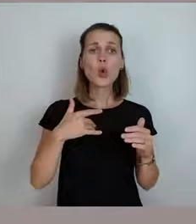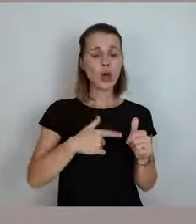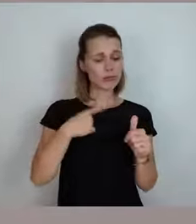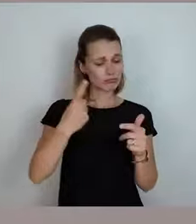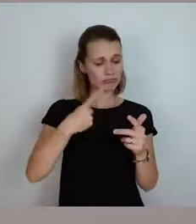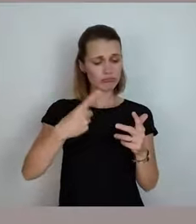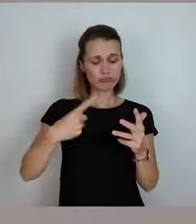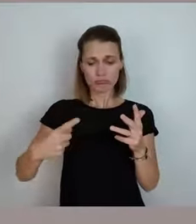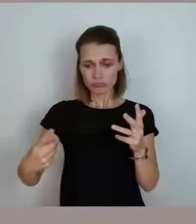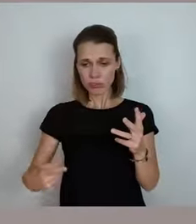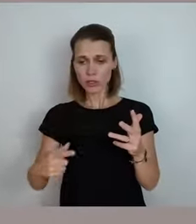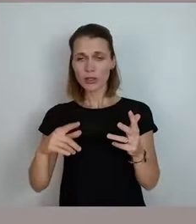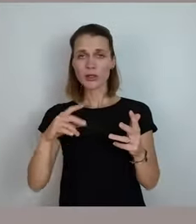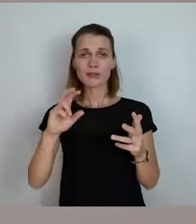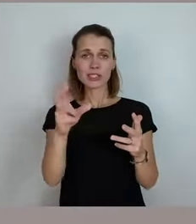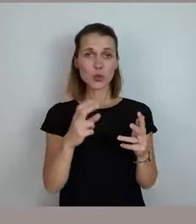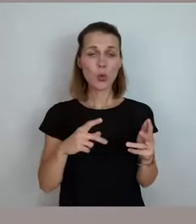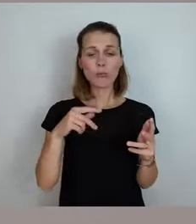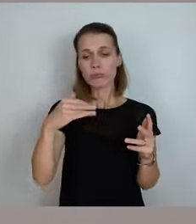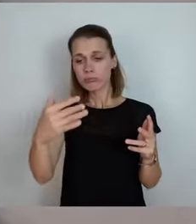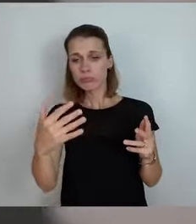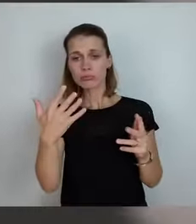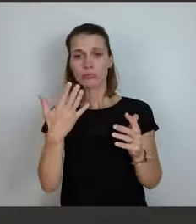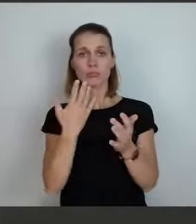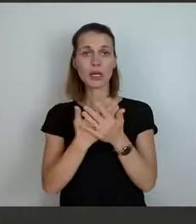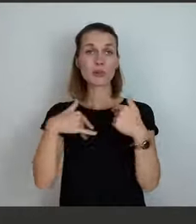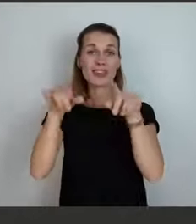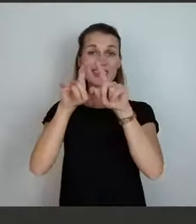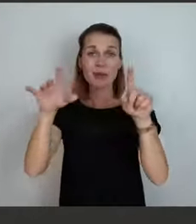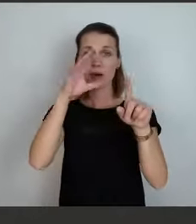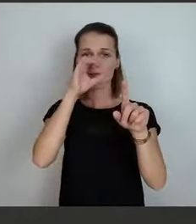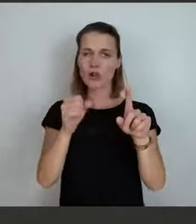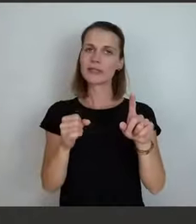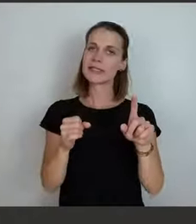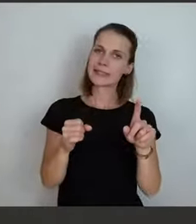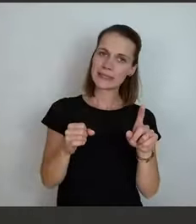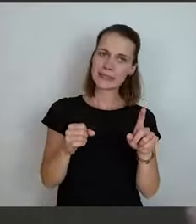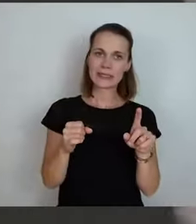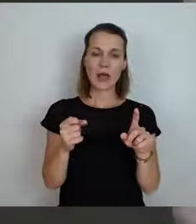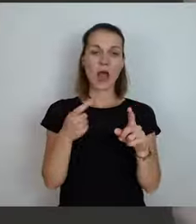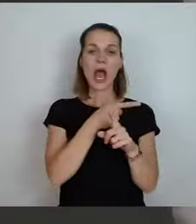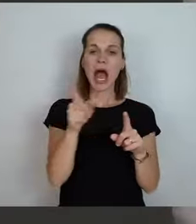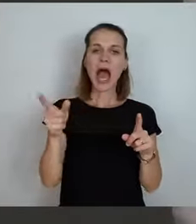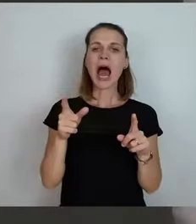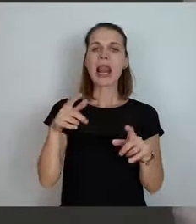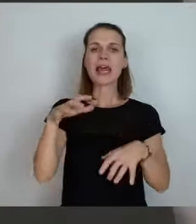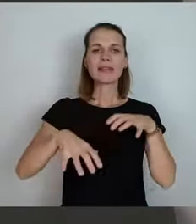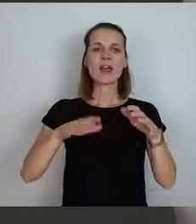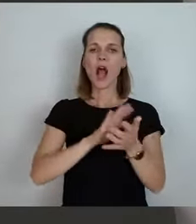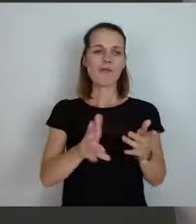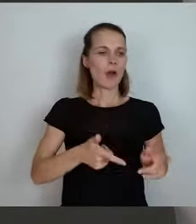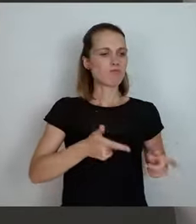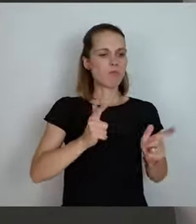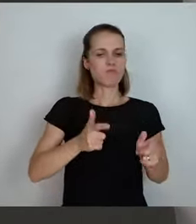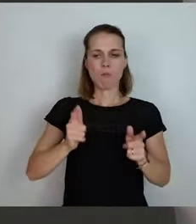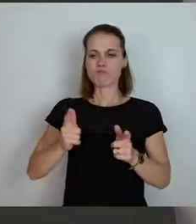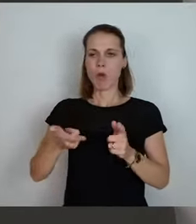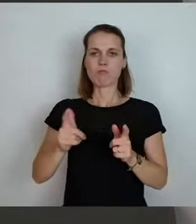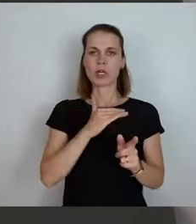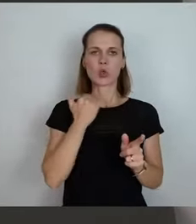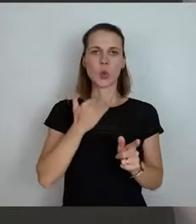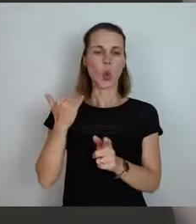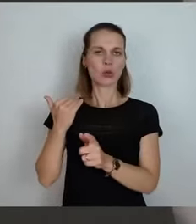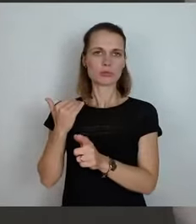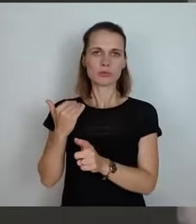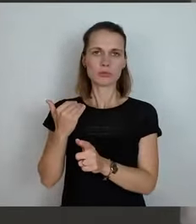Wölfen kommen und sagen, also ethisch ist nicht alle Tiere einfach so auszurotten und abzuschießen, aber warum ist